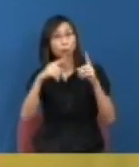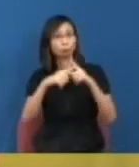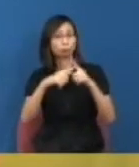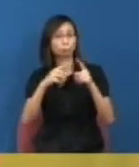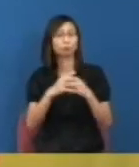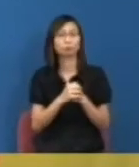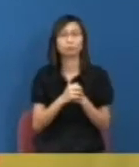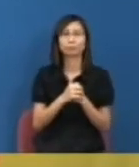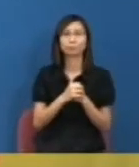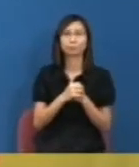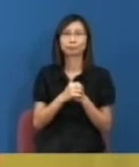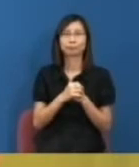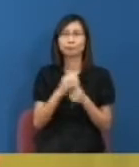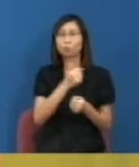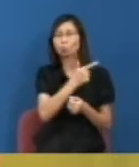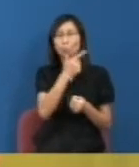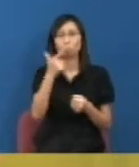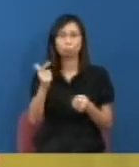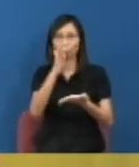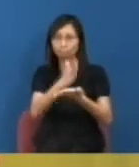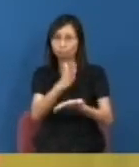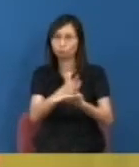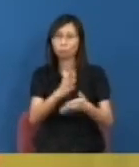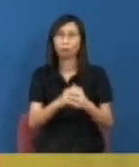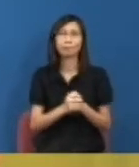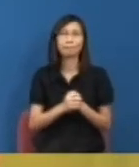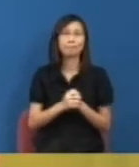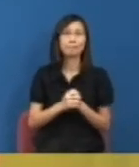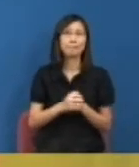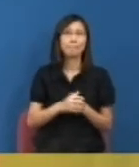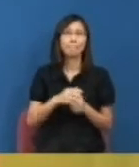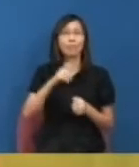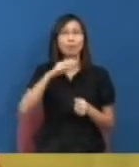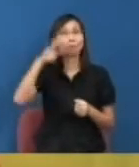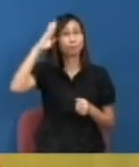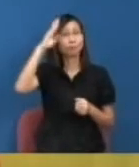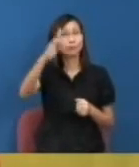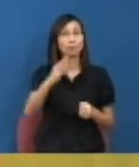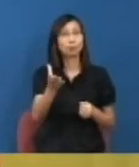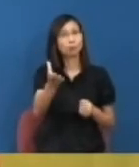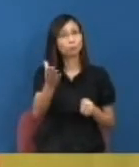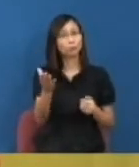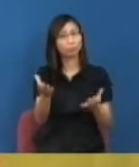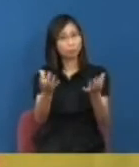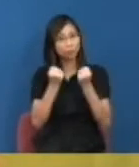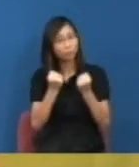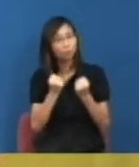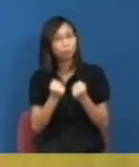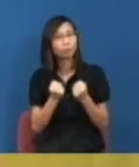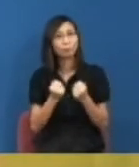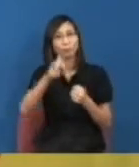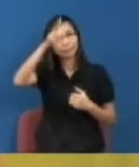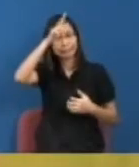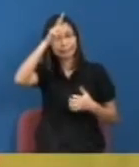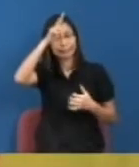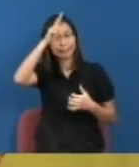他希望得到政府或者統治者的一個關愛